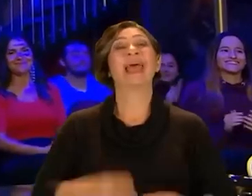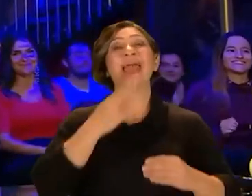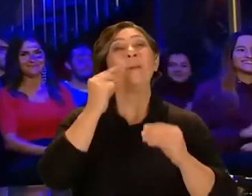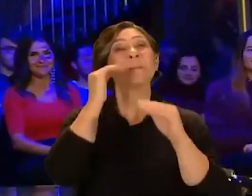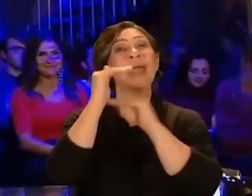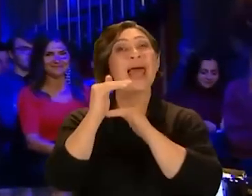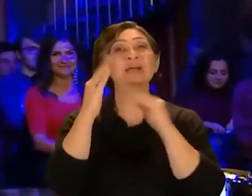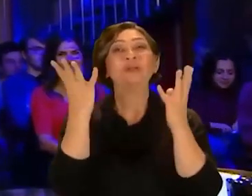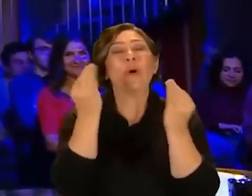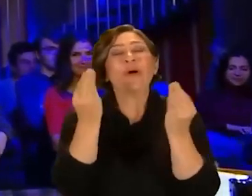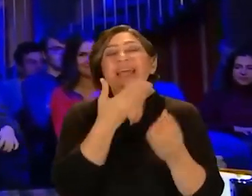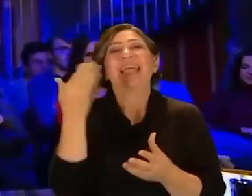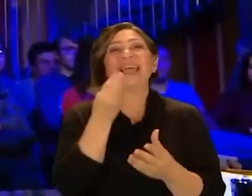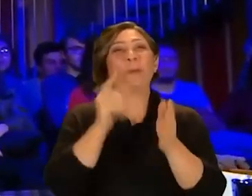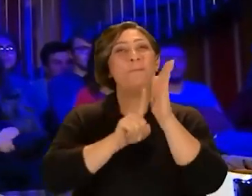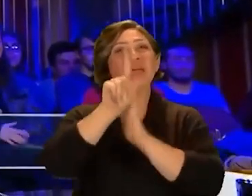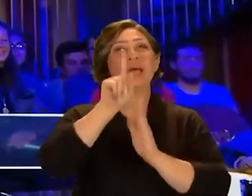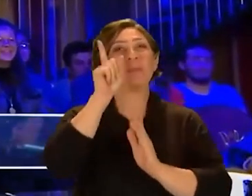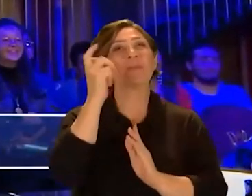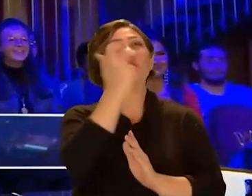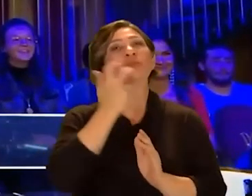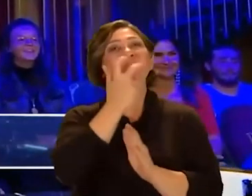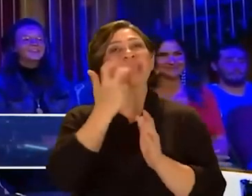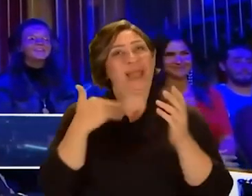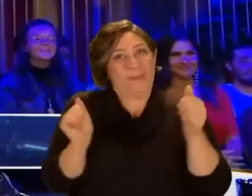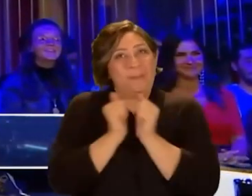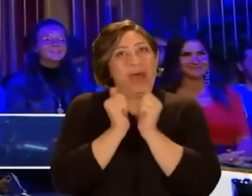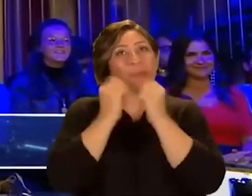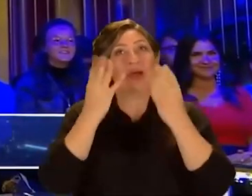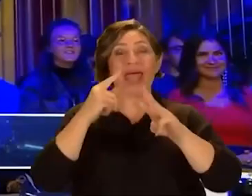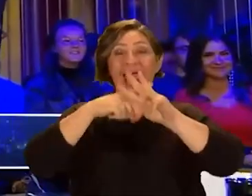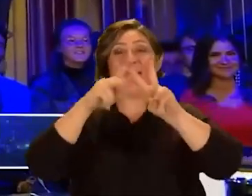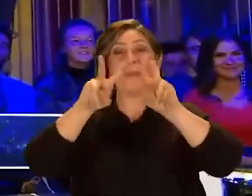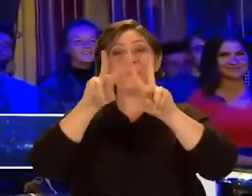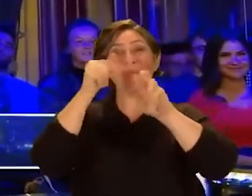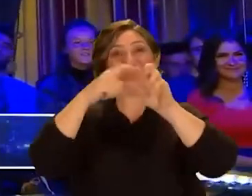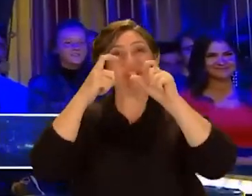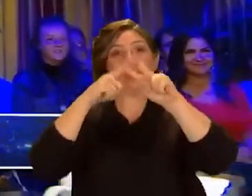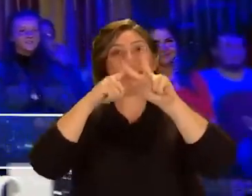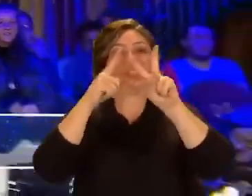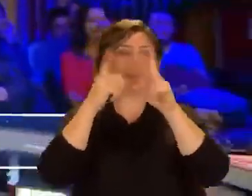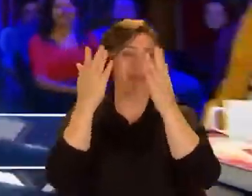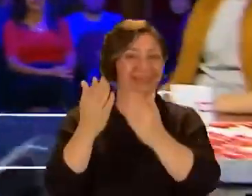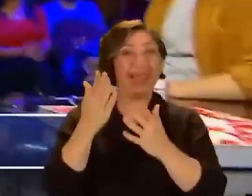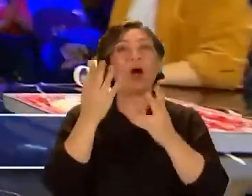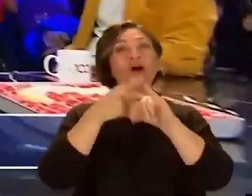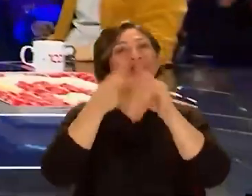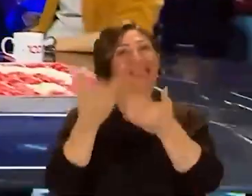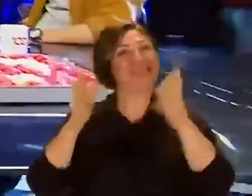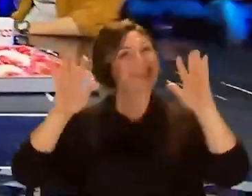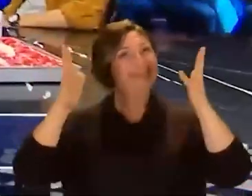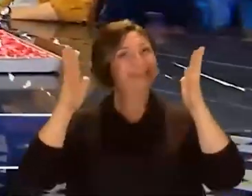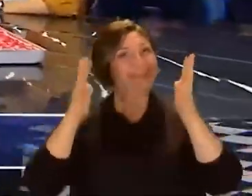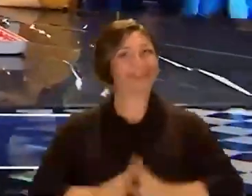Hanım Ağabeyler çok genç ve başarılı bir müzisyenle beraberiz Emir Can İrek. Hoş geldiniz